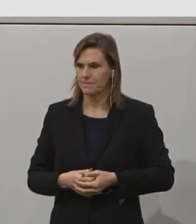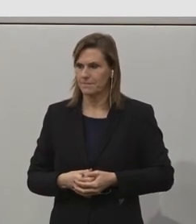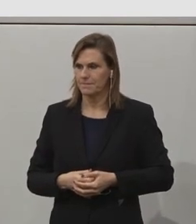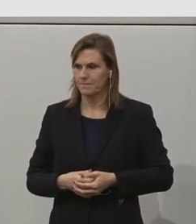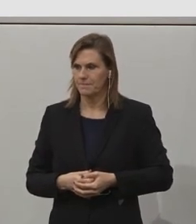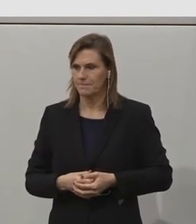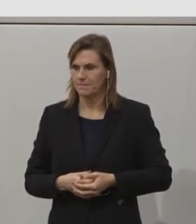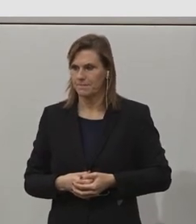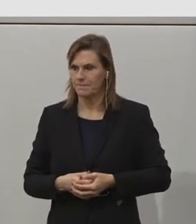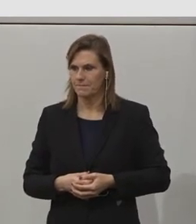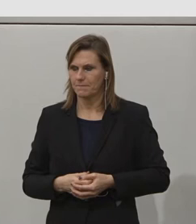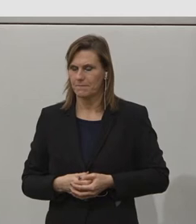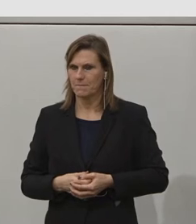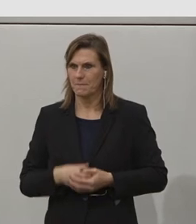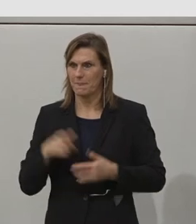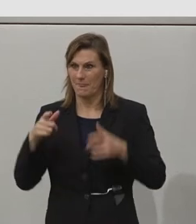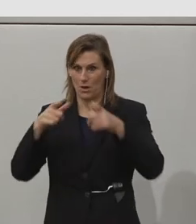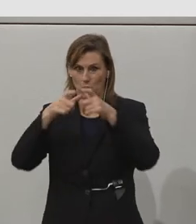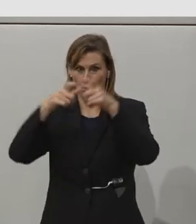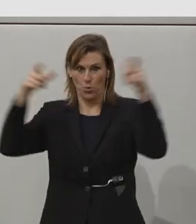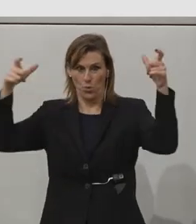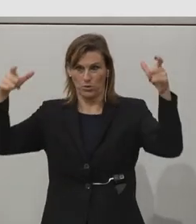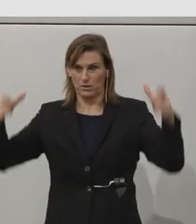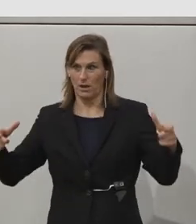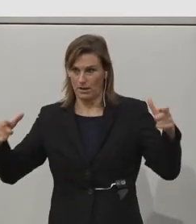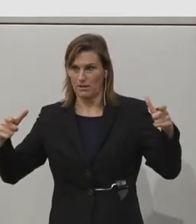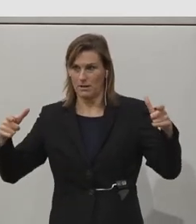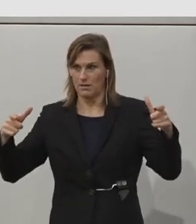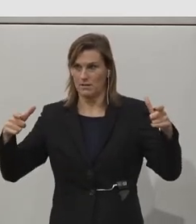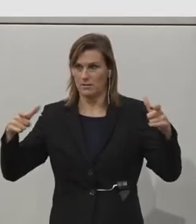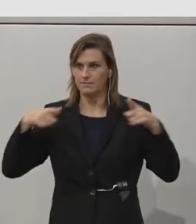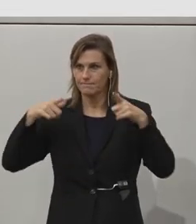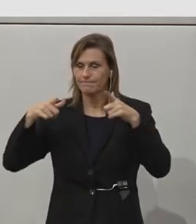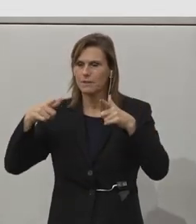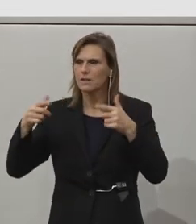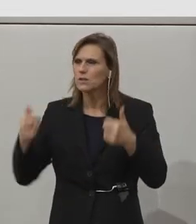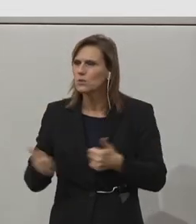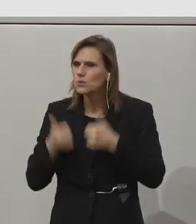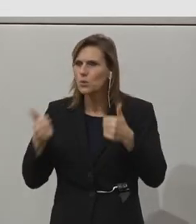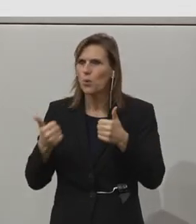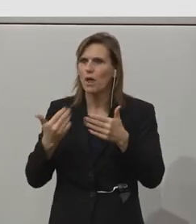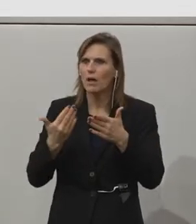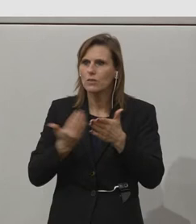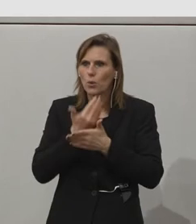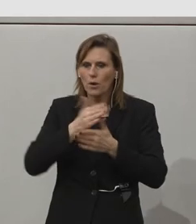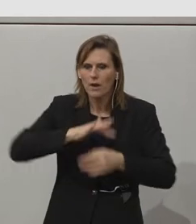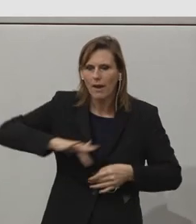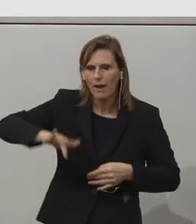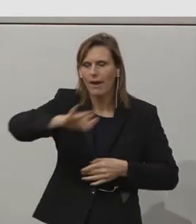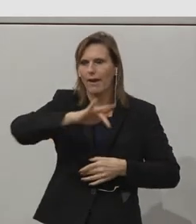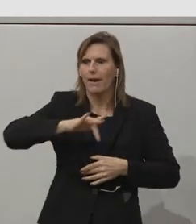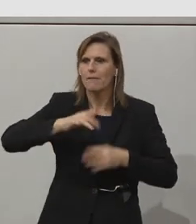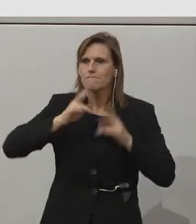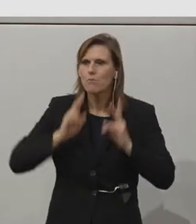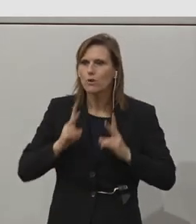Wir werden durch diesen Container eine sehr tolle neue Lern- und Begegnungsmöglichkeit